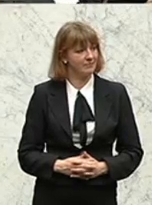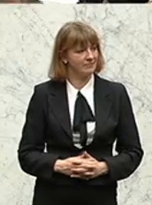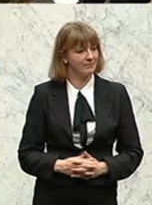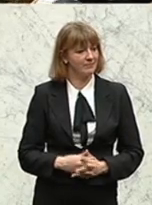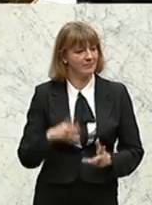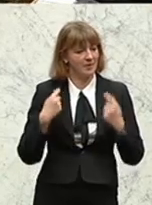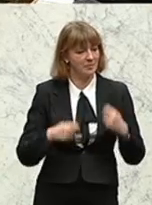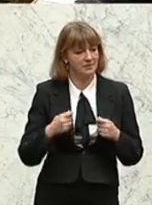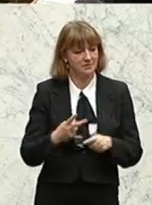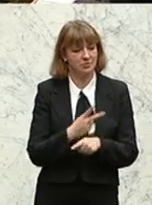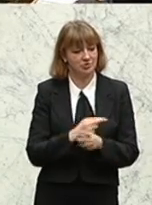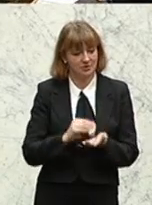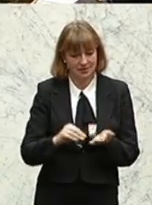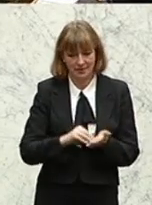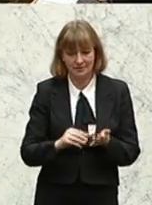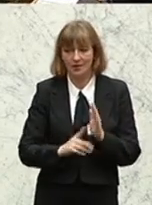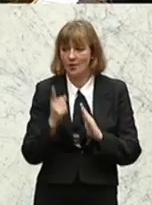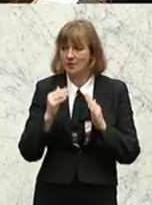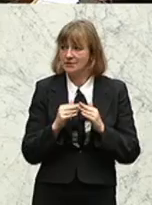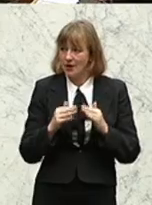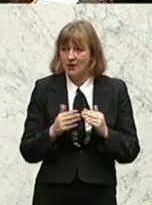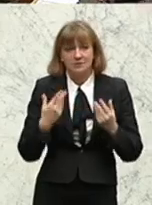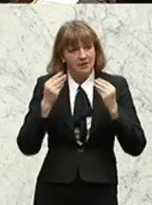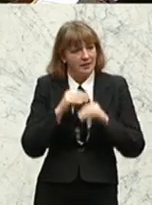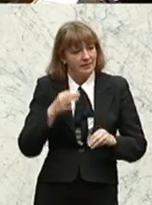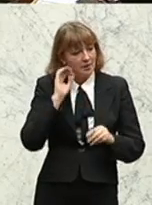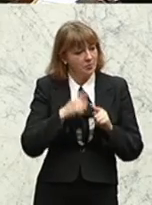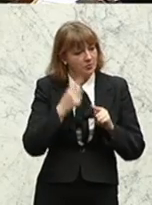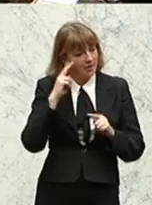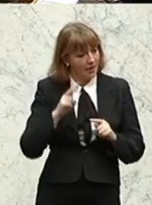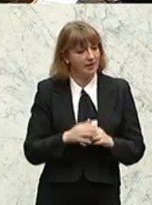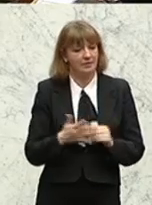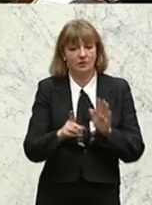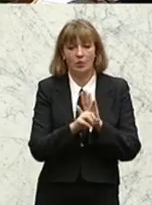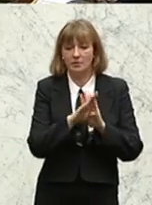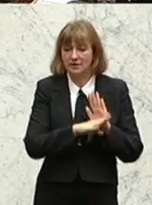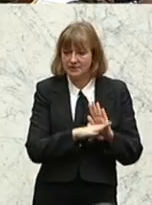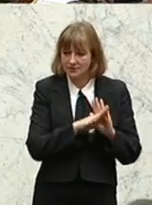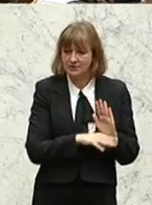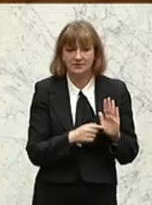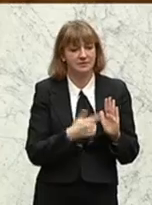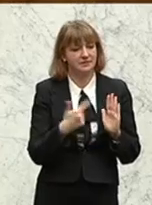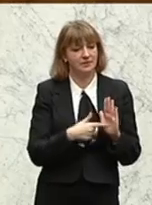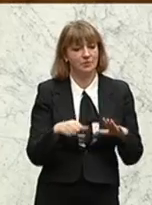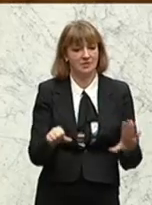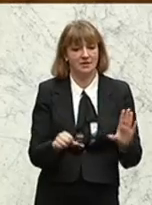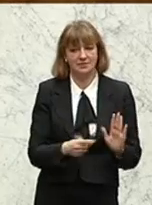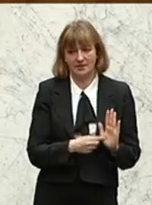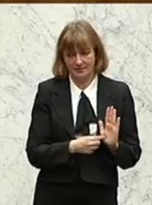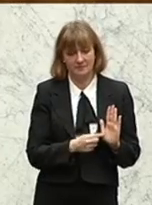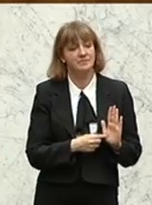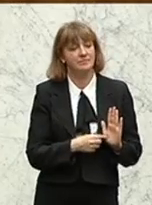Herr Präsident, Herr Staatssekretär, Hohes Haus, meine sehr geehrten Damen und Herren, Normengesetz, Normengesetz 2016,